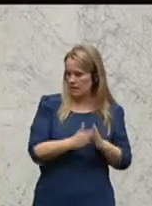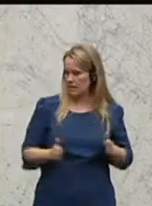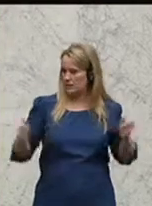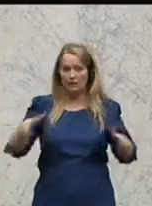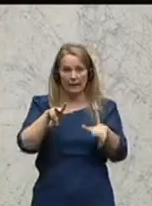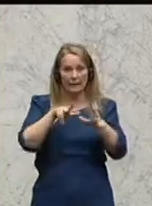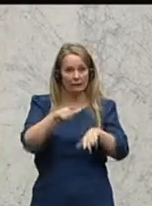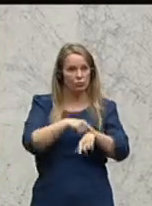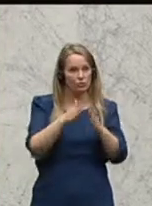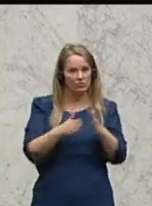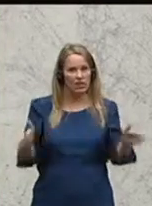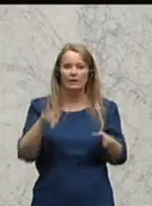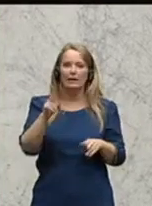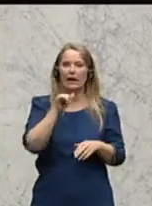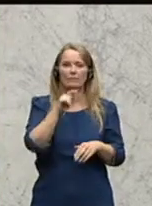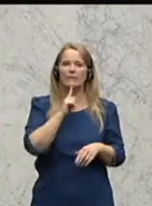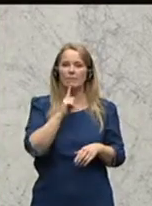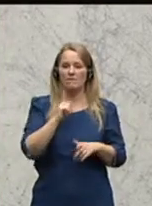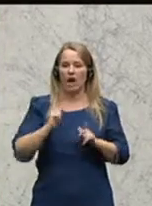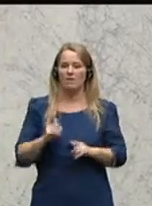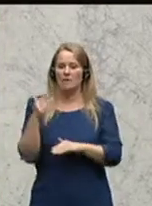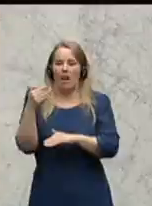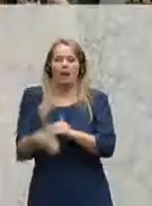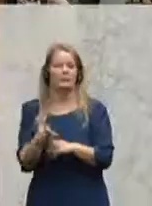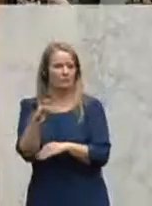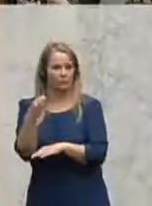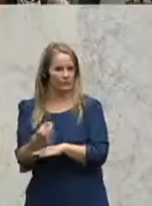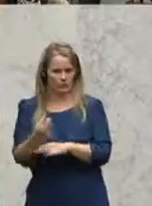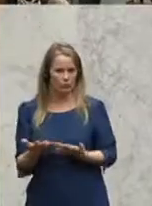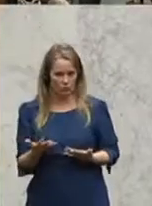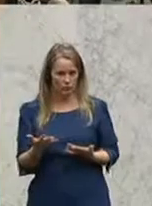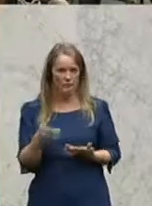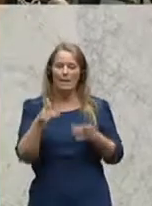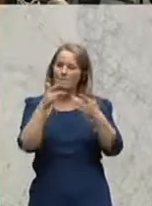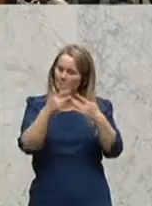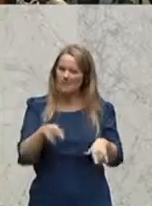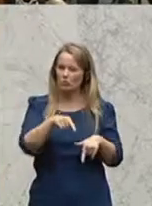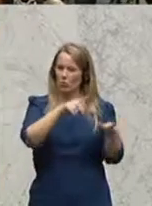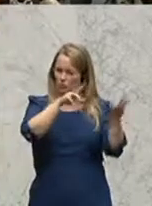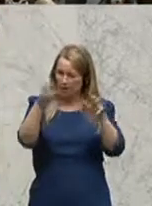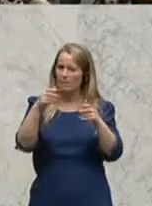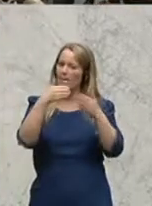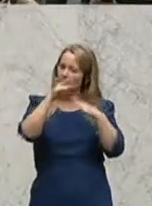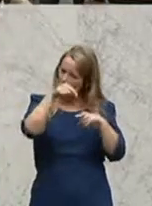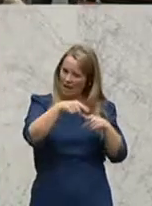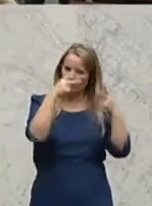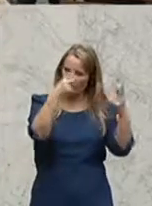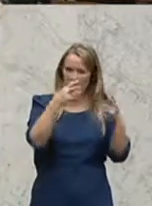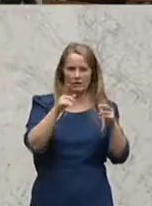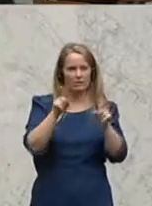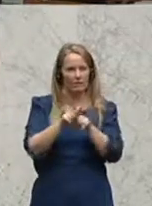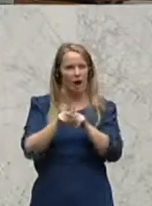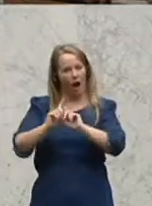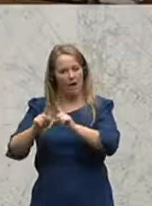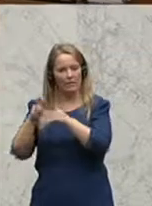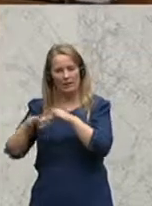erreicht und wir können nicht immer auf die Rapid-Viertelstunde warten. Für das Thema Pensionen gilt wohl mehr wie für jedes andere bei uns im